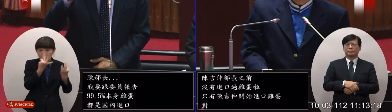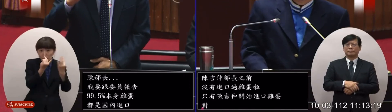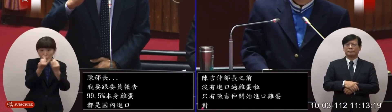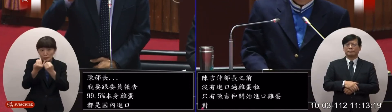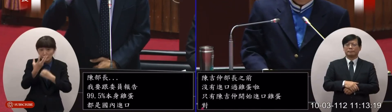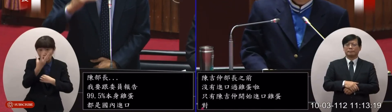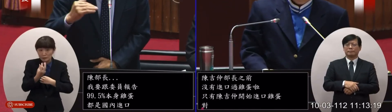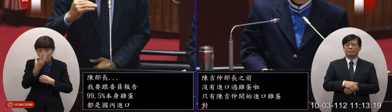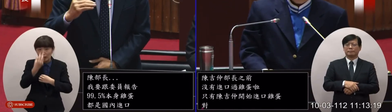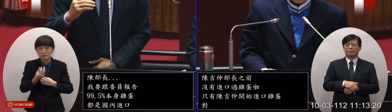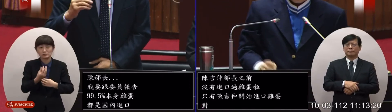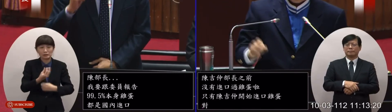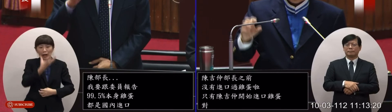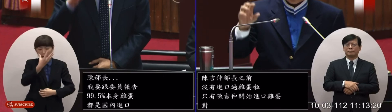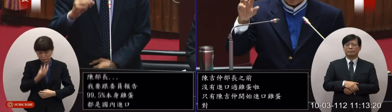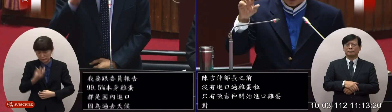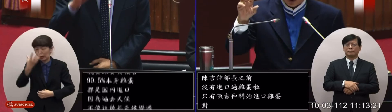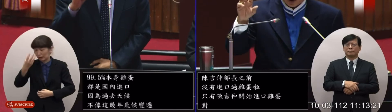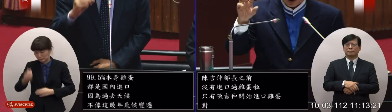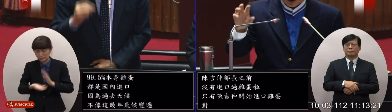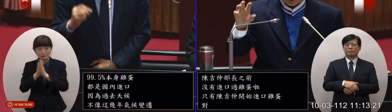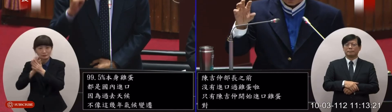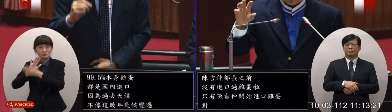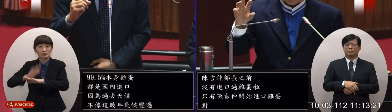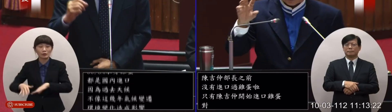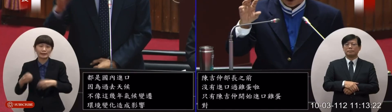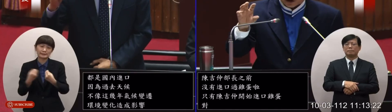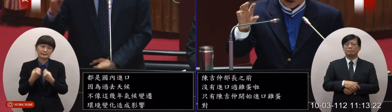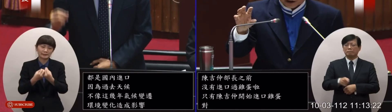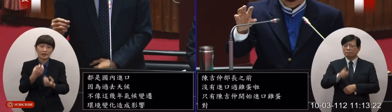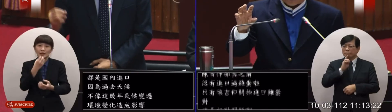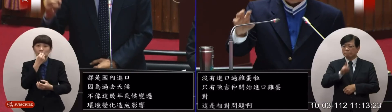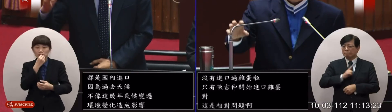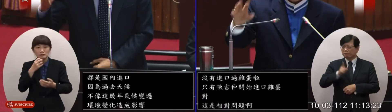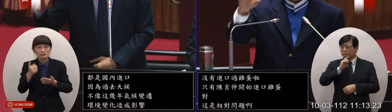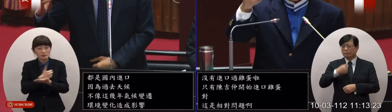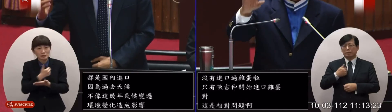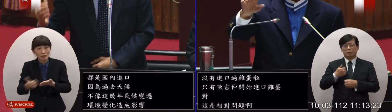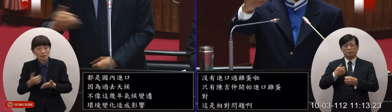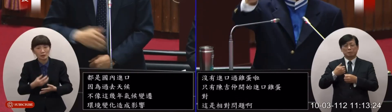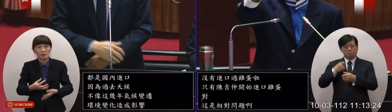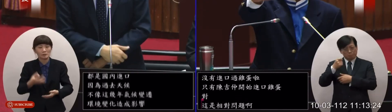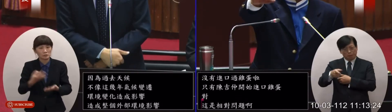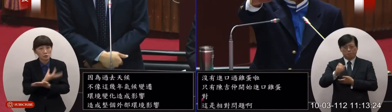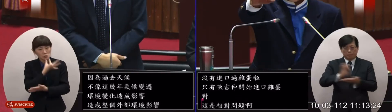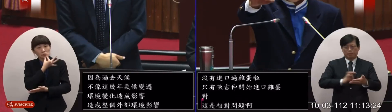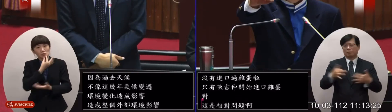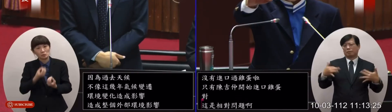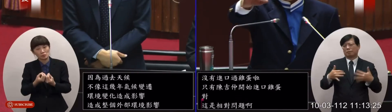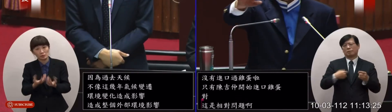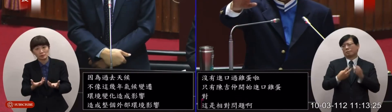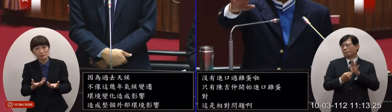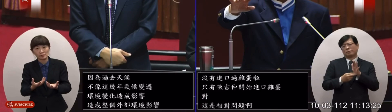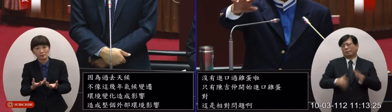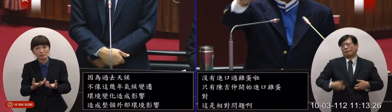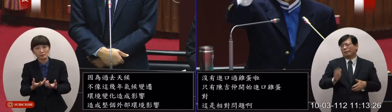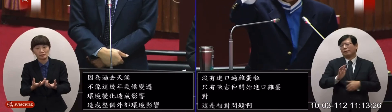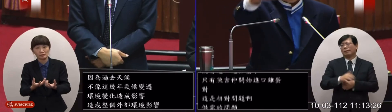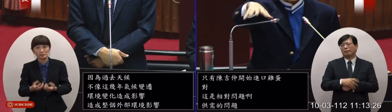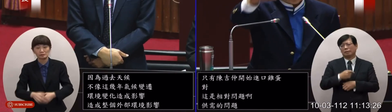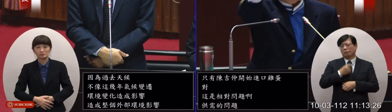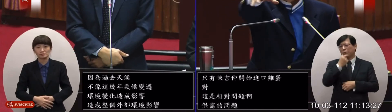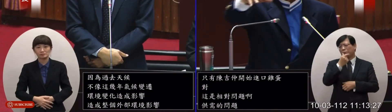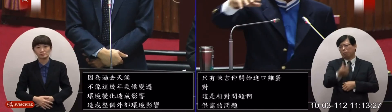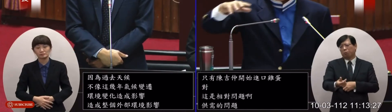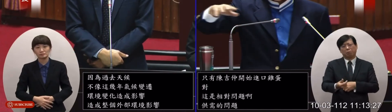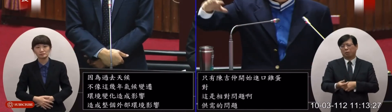量能齁比較不穩定那為了糧食安全本身我們希望說唉你不要急著一直講齁你講那麼